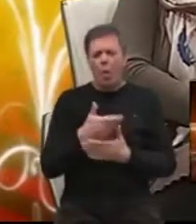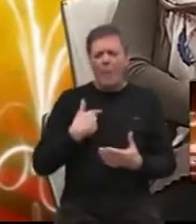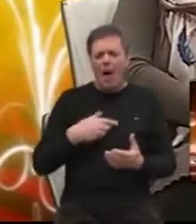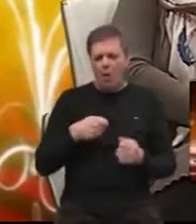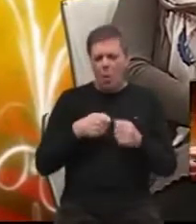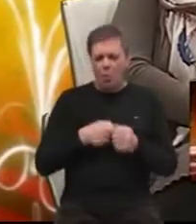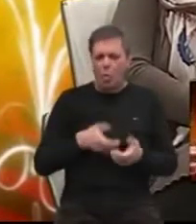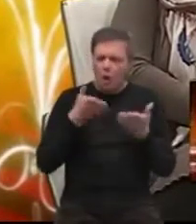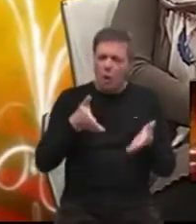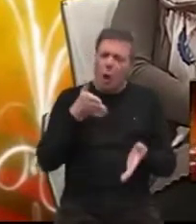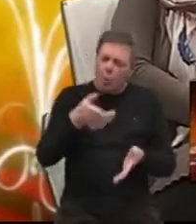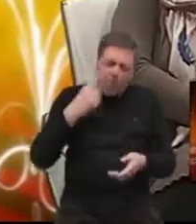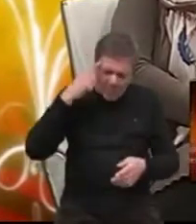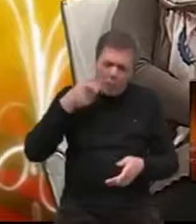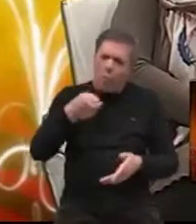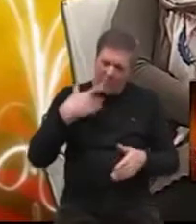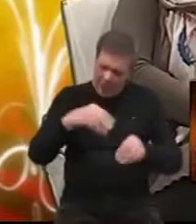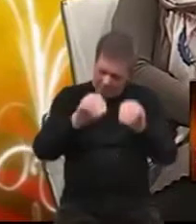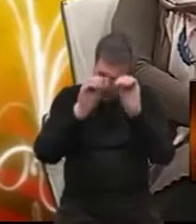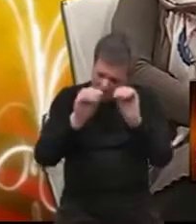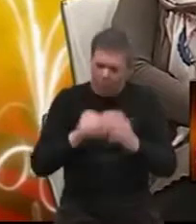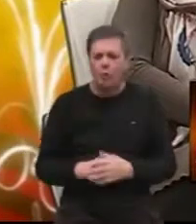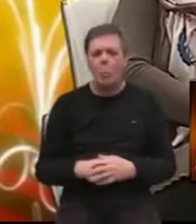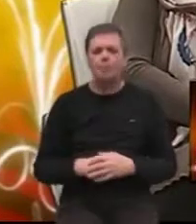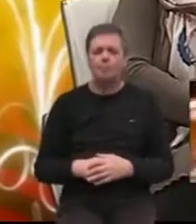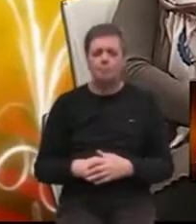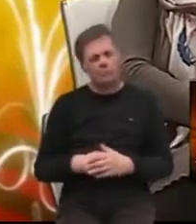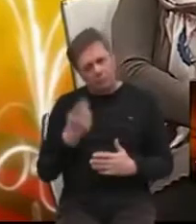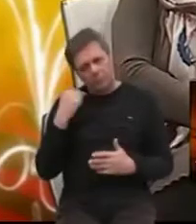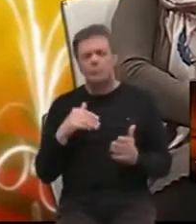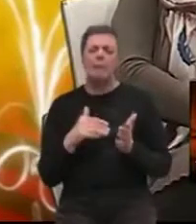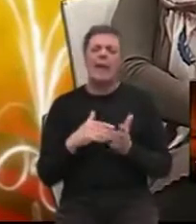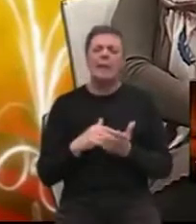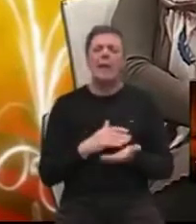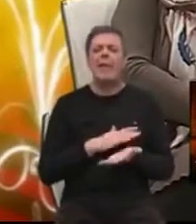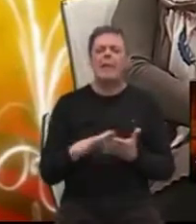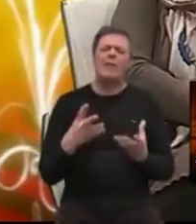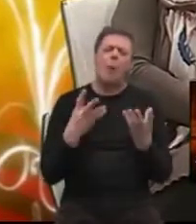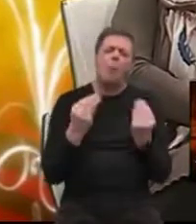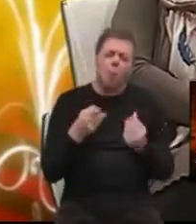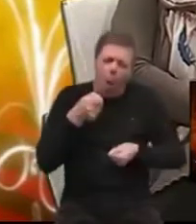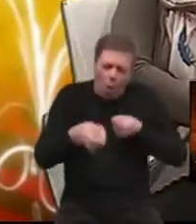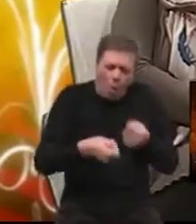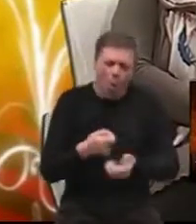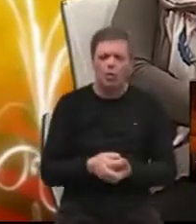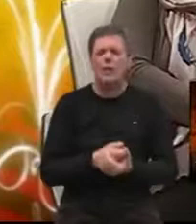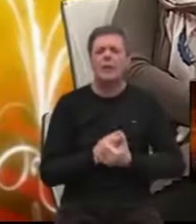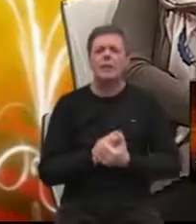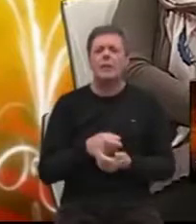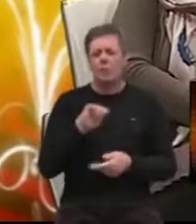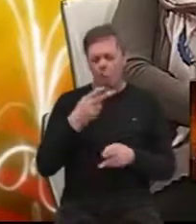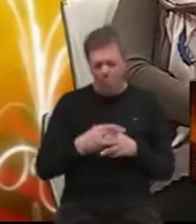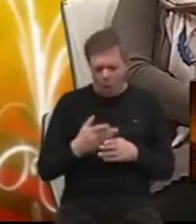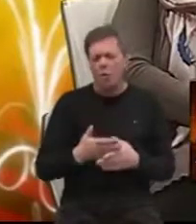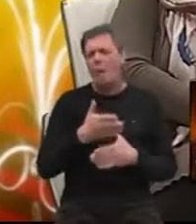odruge da ih u tom smislu podučimo. Ali treba jednostavno puno uložiti. To je bolest